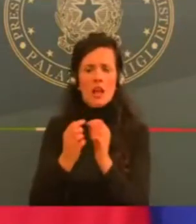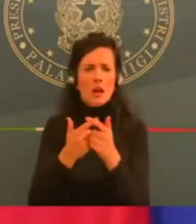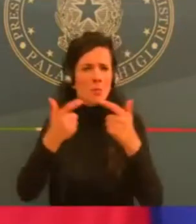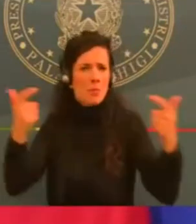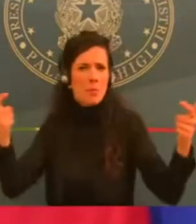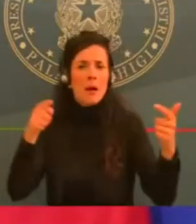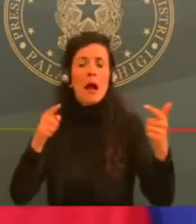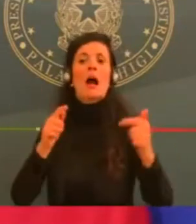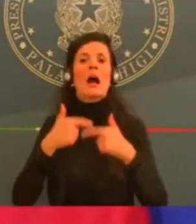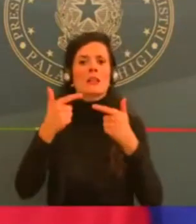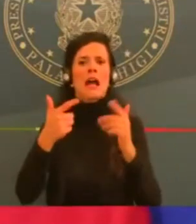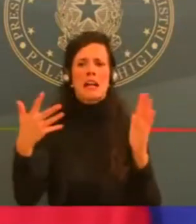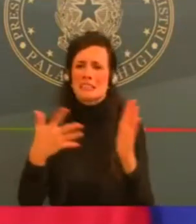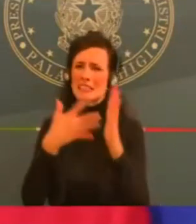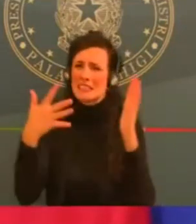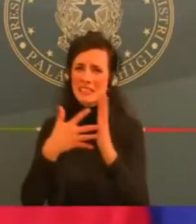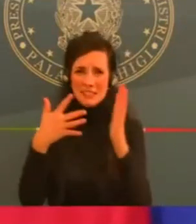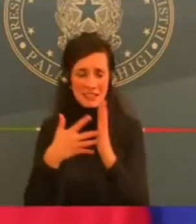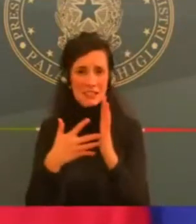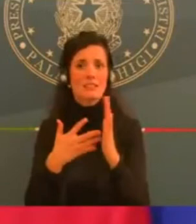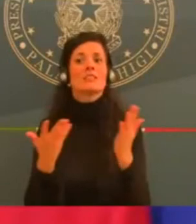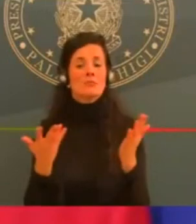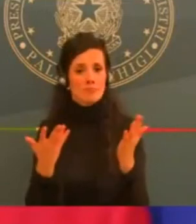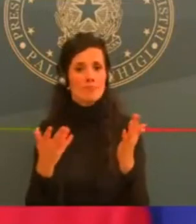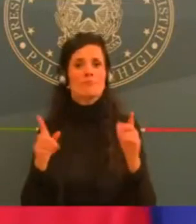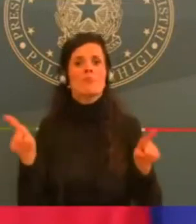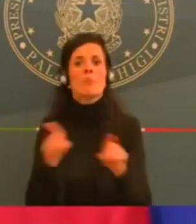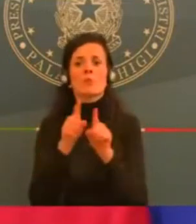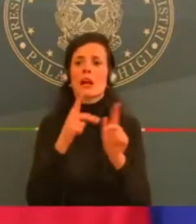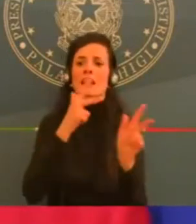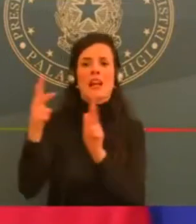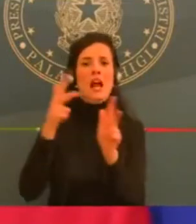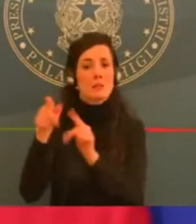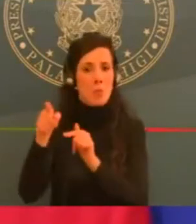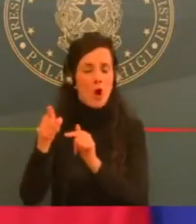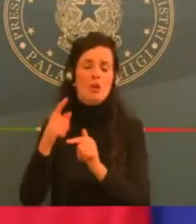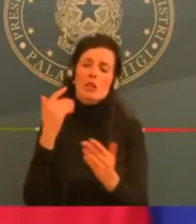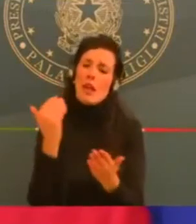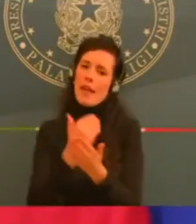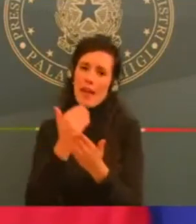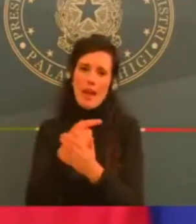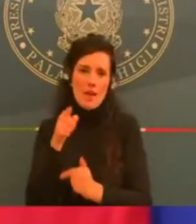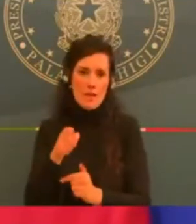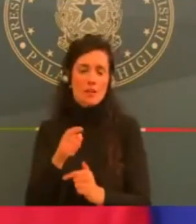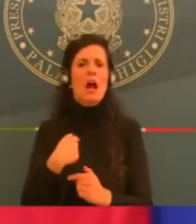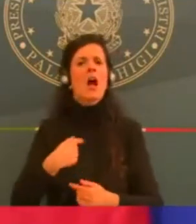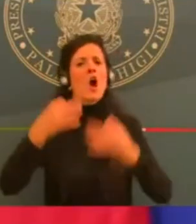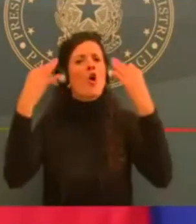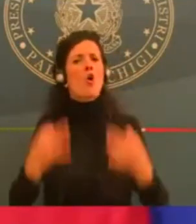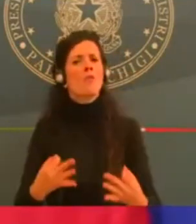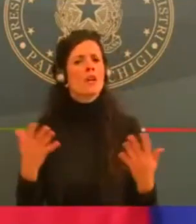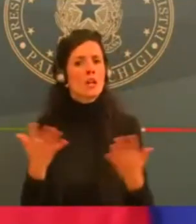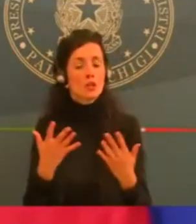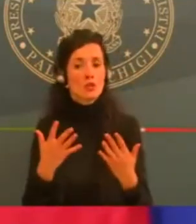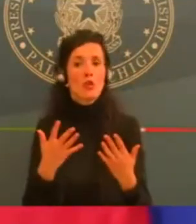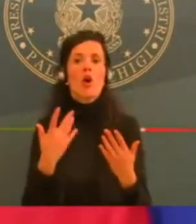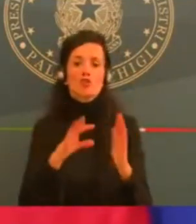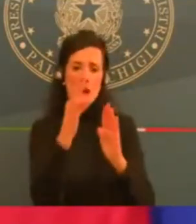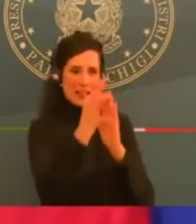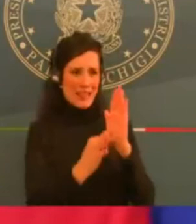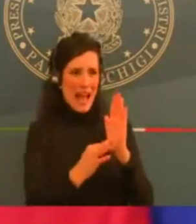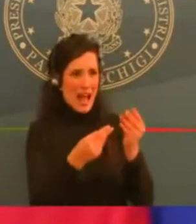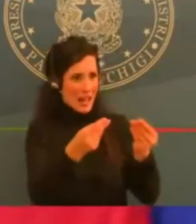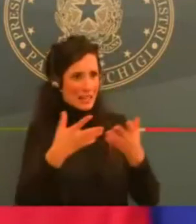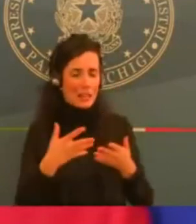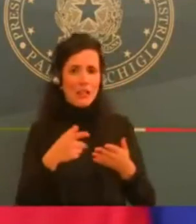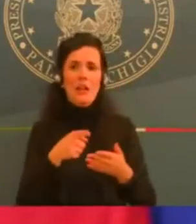dati acquisiti, che la scuola non sia focolaio di contagio. Però è chiaro, tutto quello che ruota intorno alla scuola va